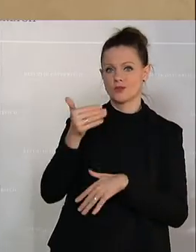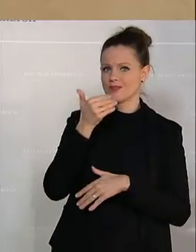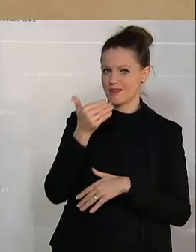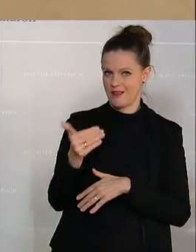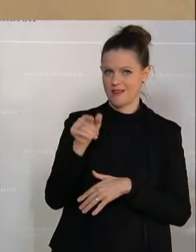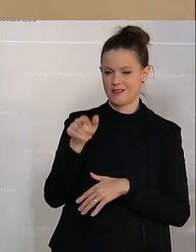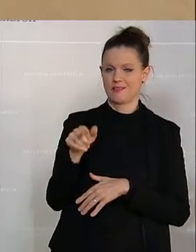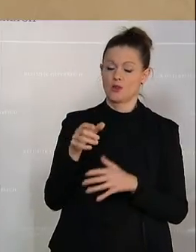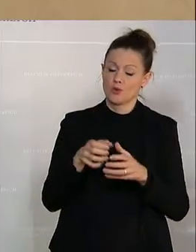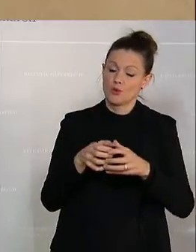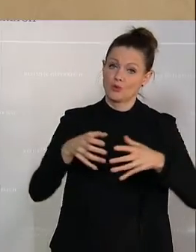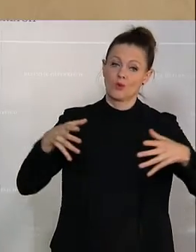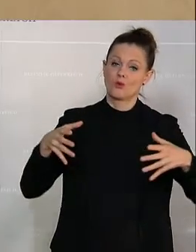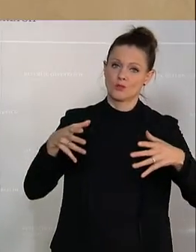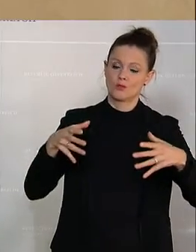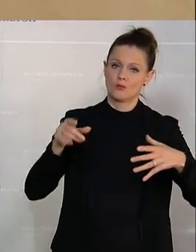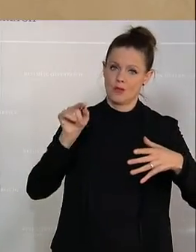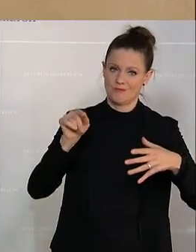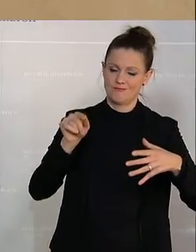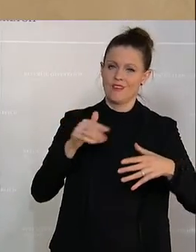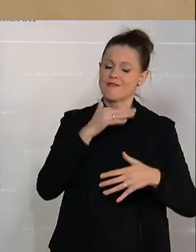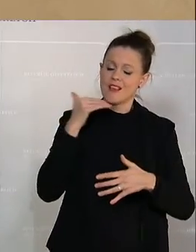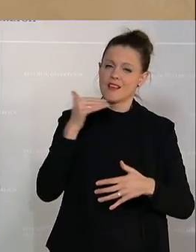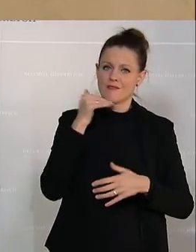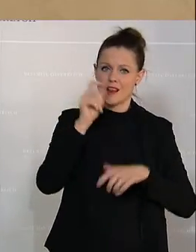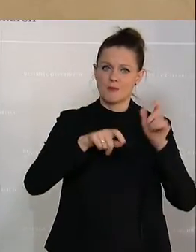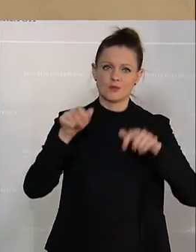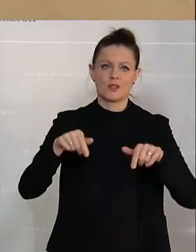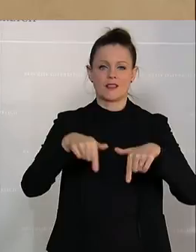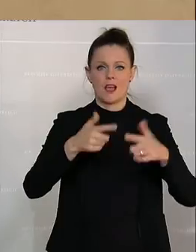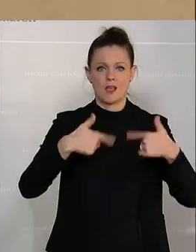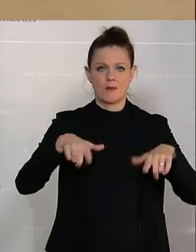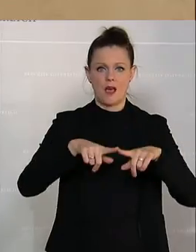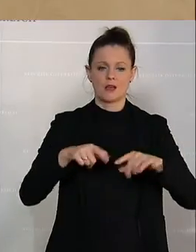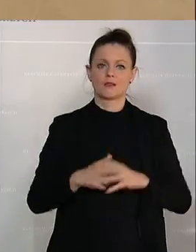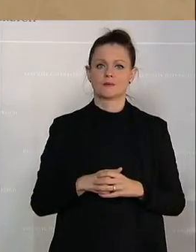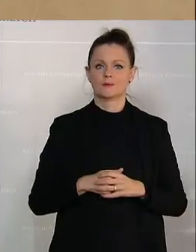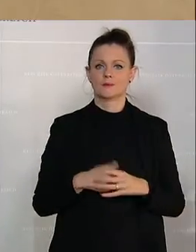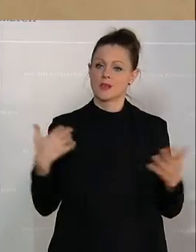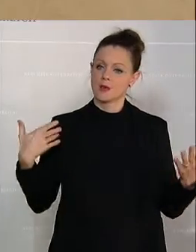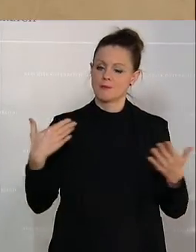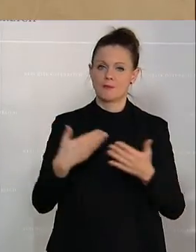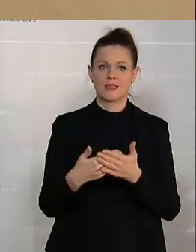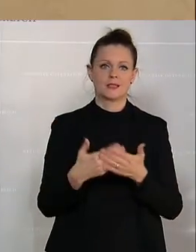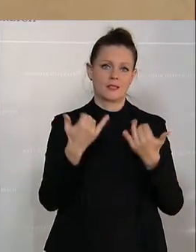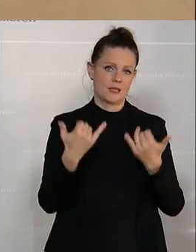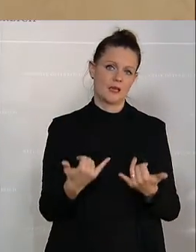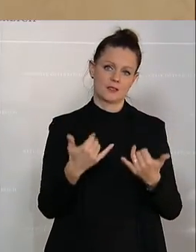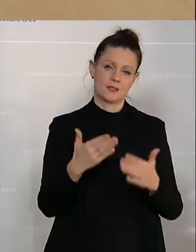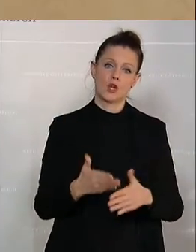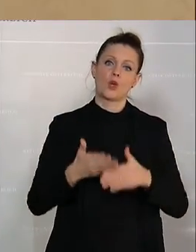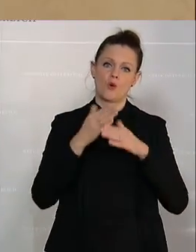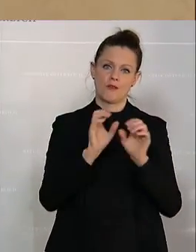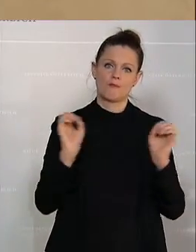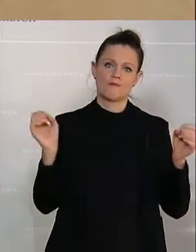sehr, sehr großen Gruppe, den vielen, vielen Menschen in unserem Land, die uns bisher geholfen haben, durch